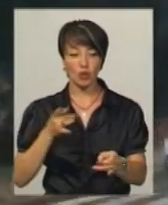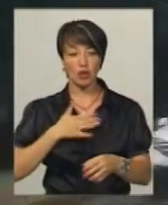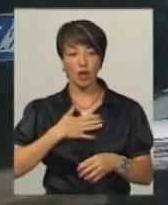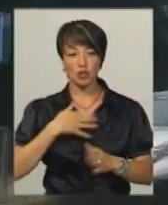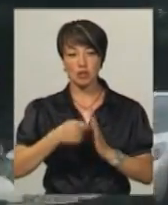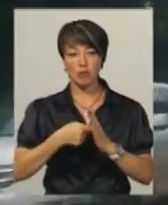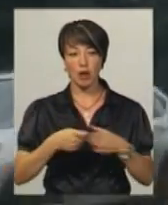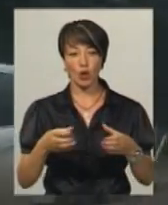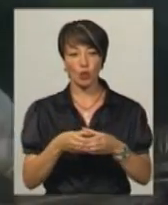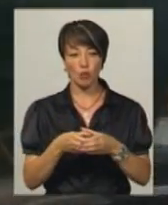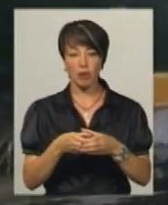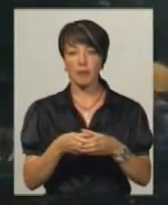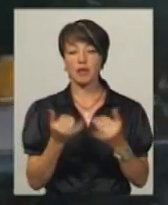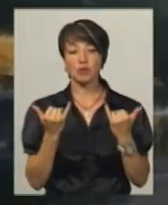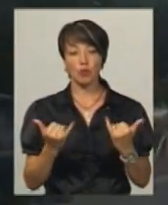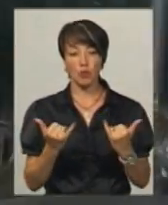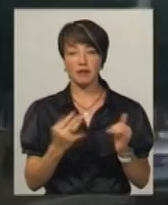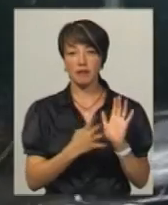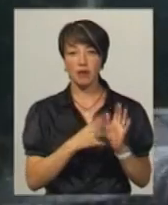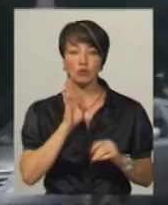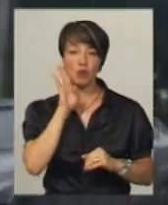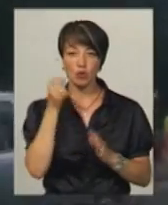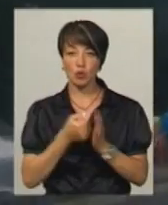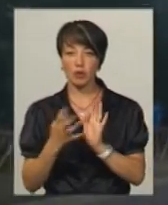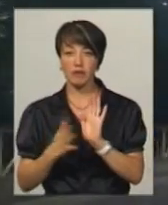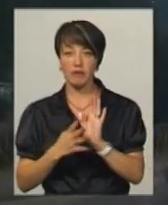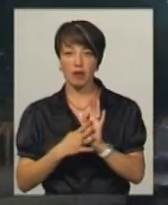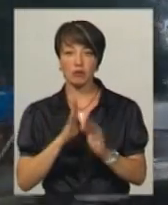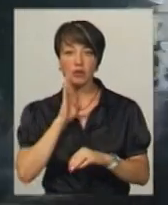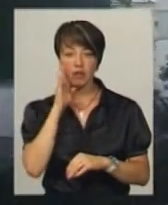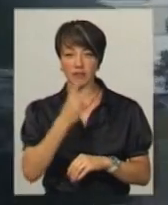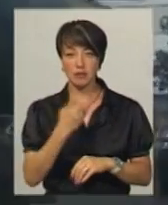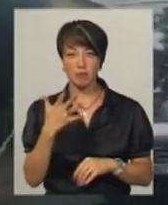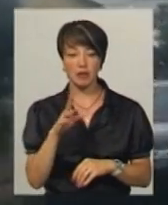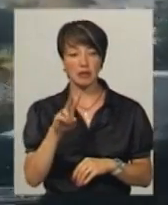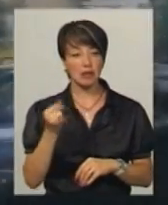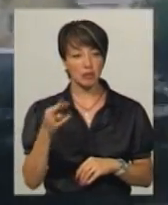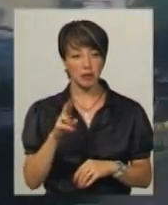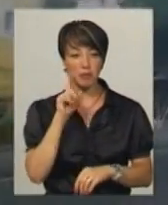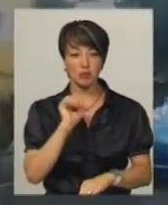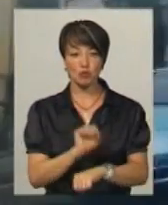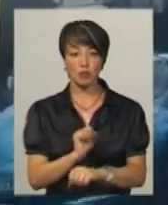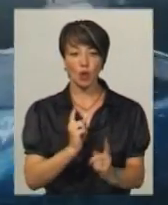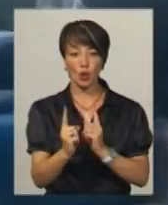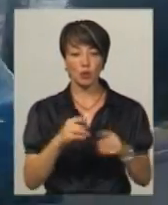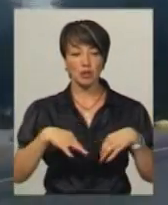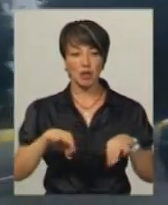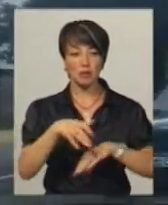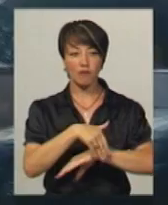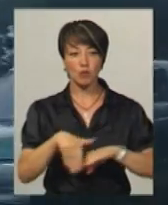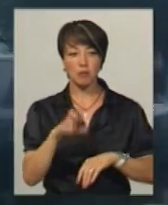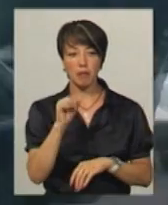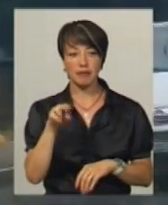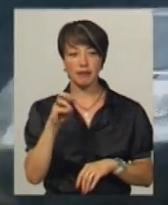знімальною групою. Нагадаю, сьогодні від 9 ранку до 9 години ранку 25 липня призупинено рух транспорту вулицею